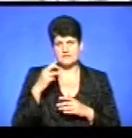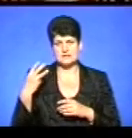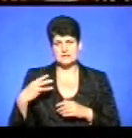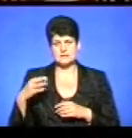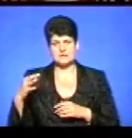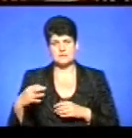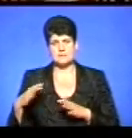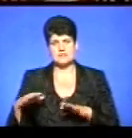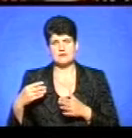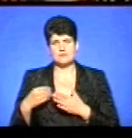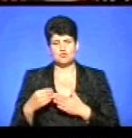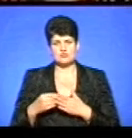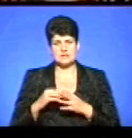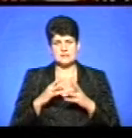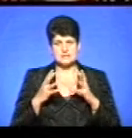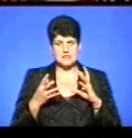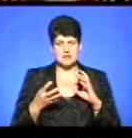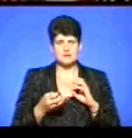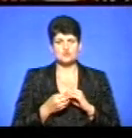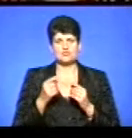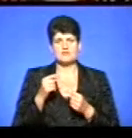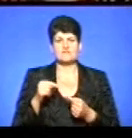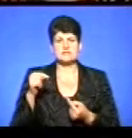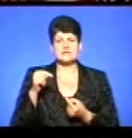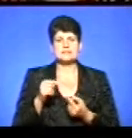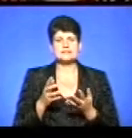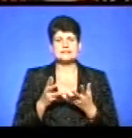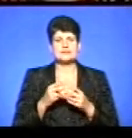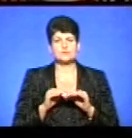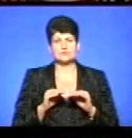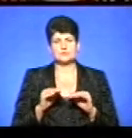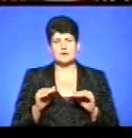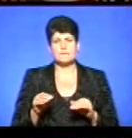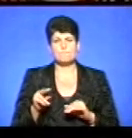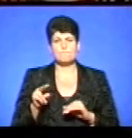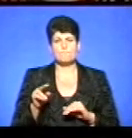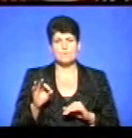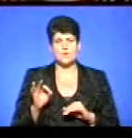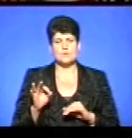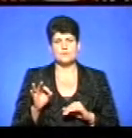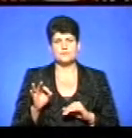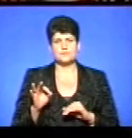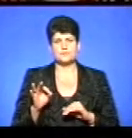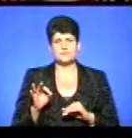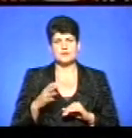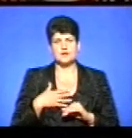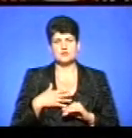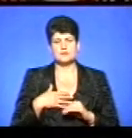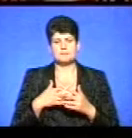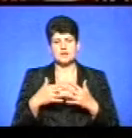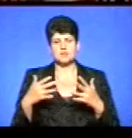бюджету. Загальна сума визначалася з кількістю учнів по прогнозному нашій мережі.